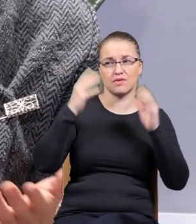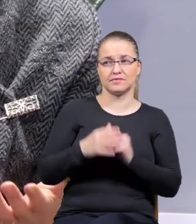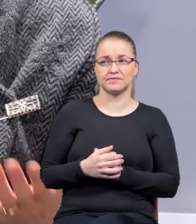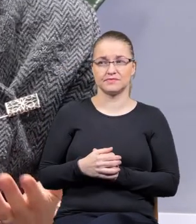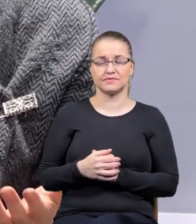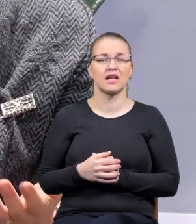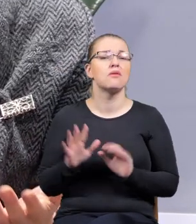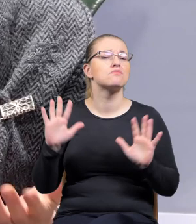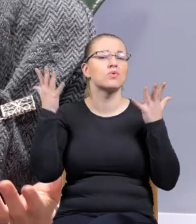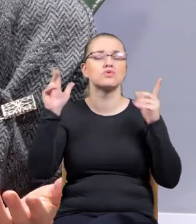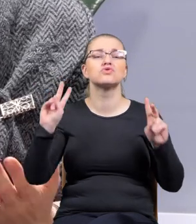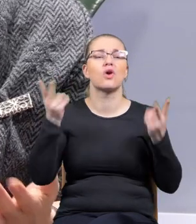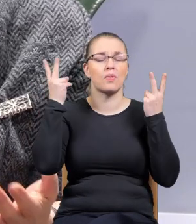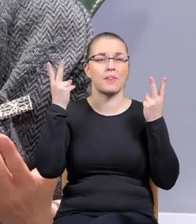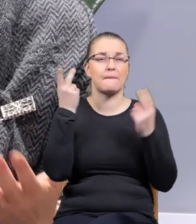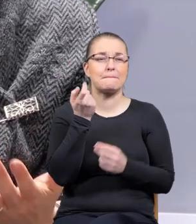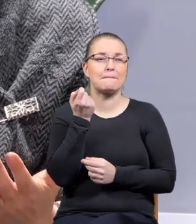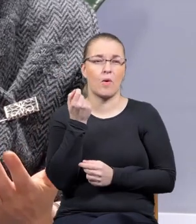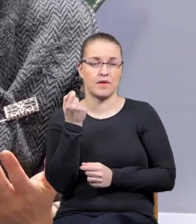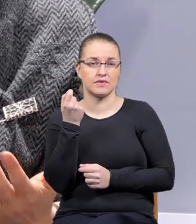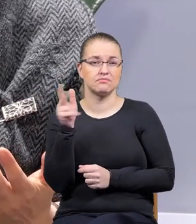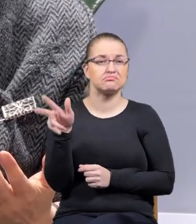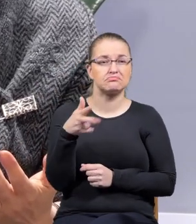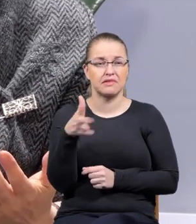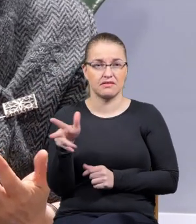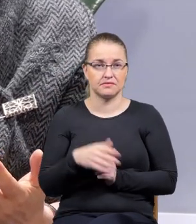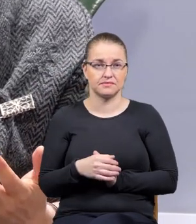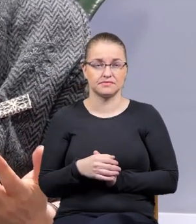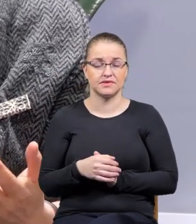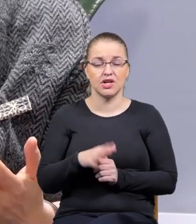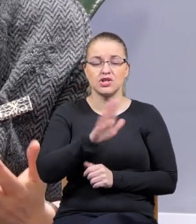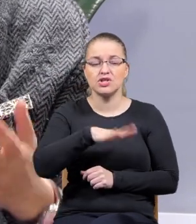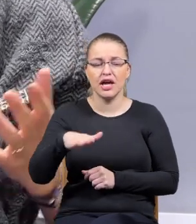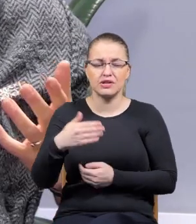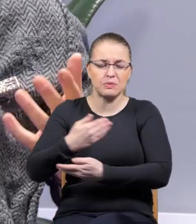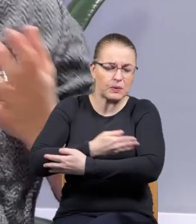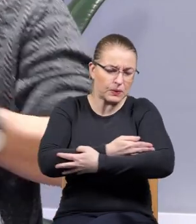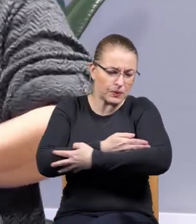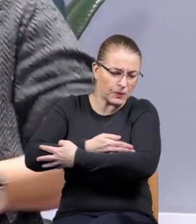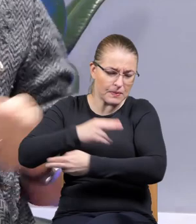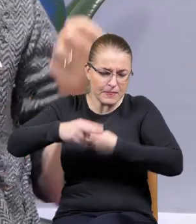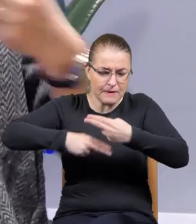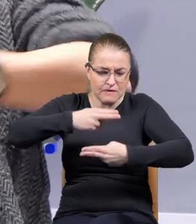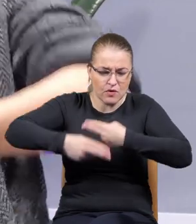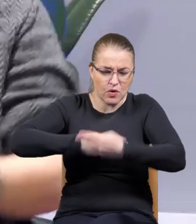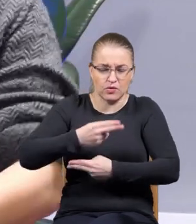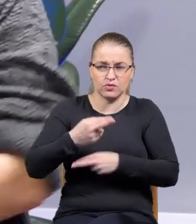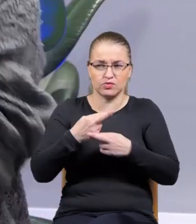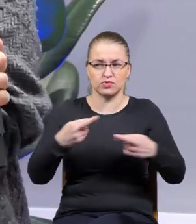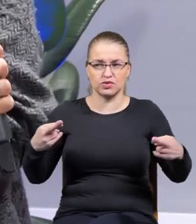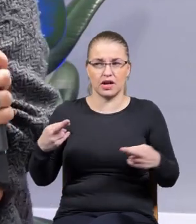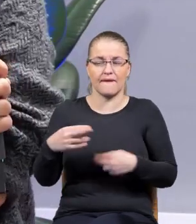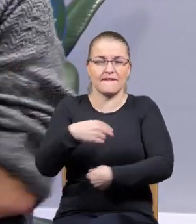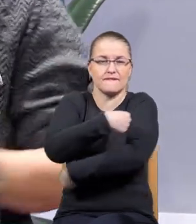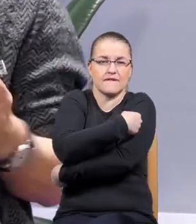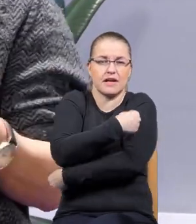bunt się bierze chyba z takiego momentu, zawsze mi się kojarzy jak dzieci się takie niemowlęta zawija w takie różne pieluszki i